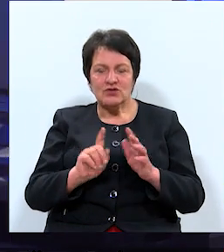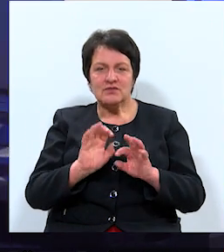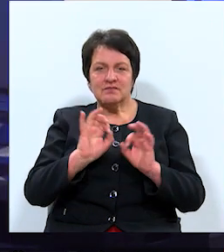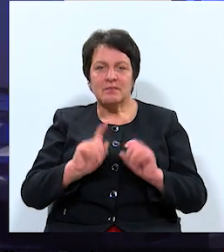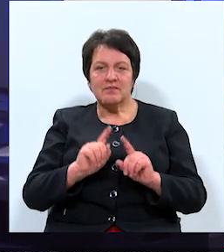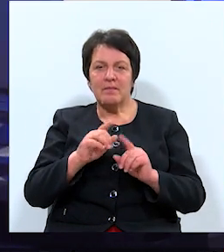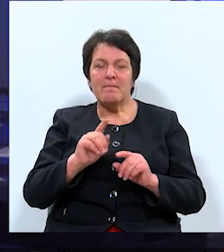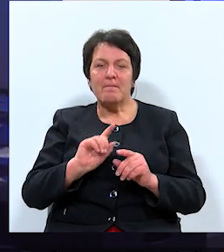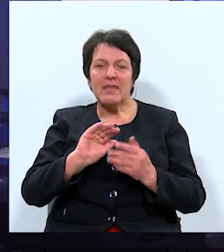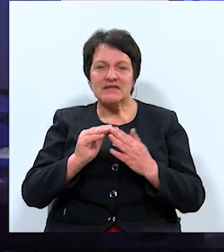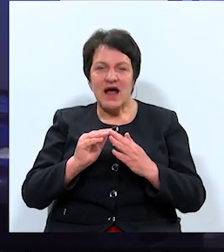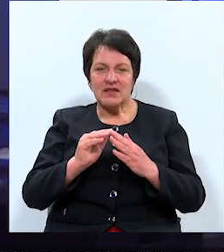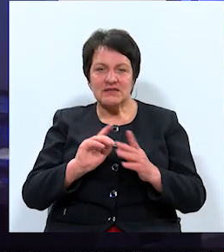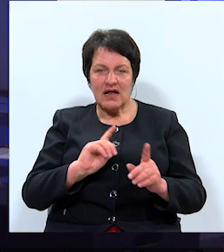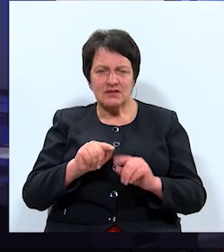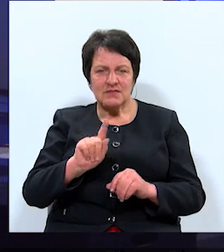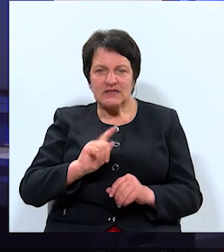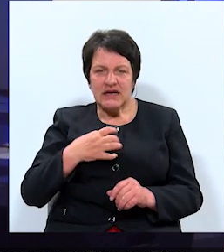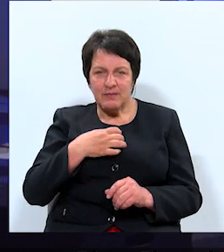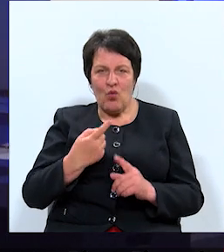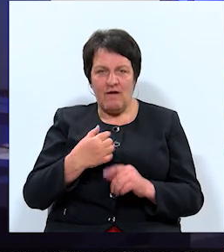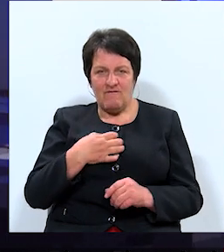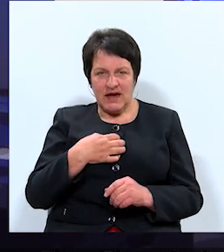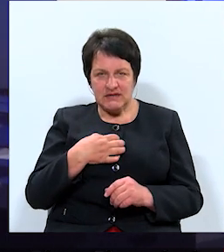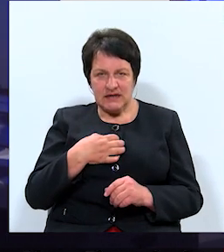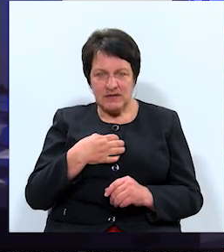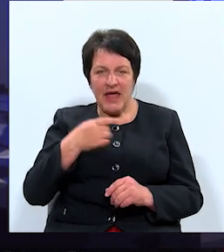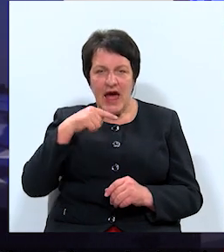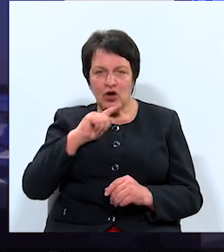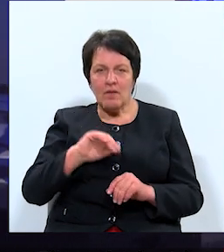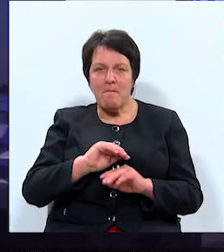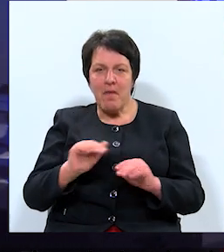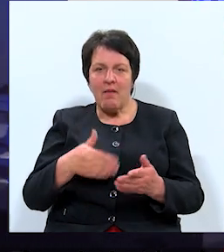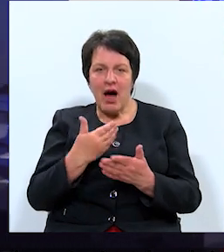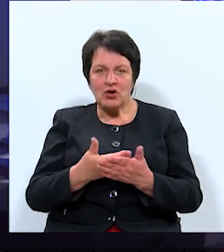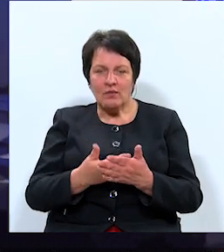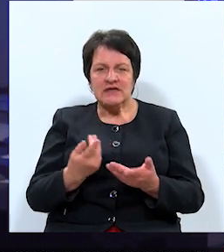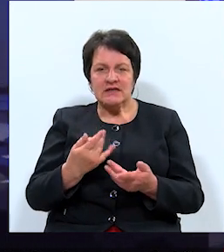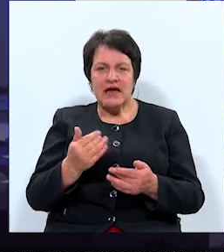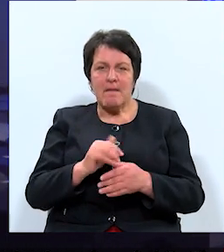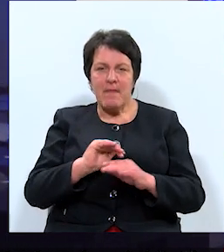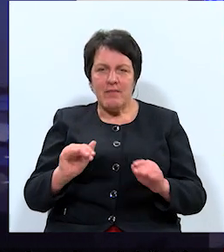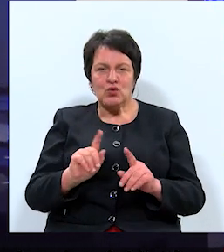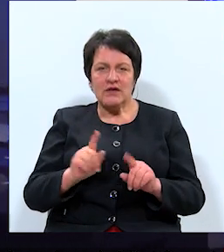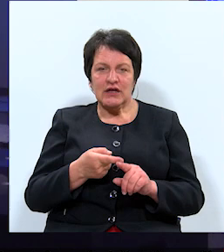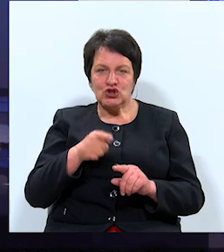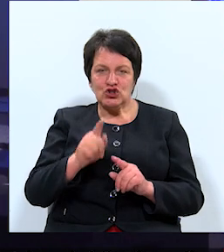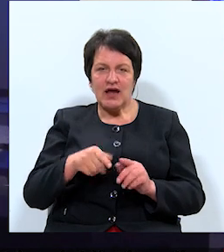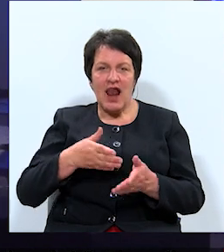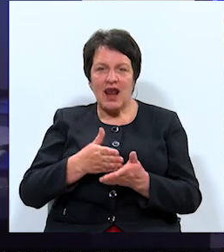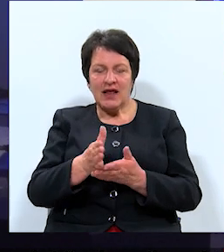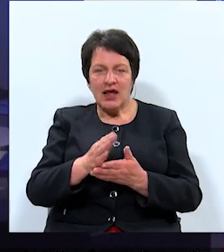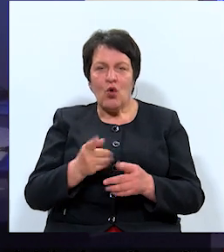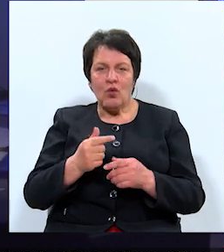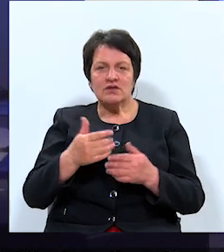tas ir noteikti nepieciešams un vajadzīgs. Ekonomiskais pamatojums, cik pamatot ir šī līnija un cik būs labāka